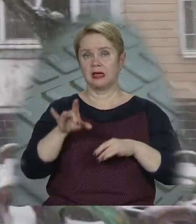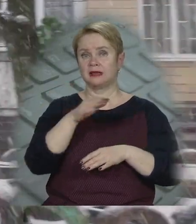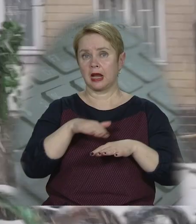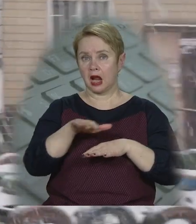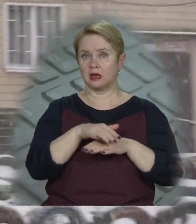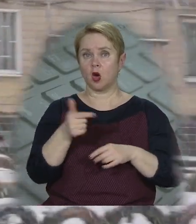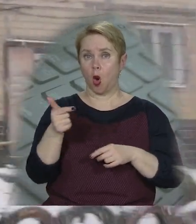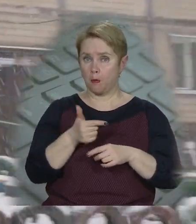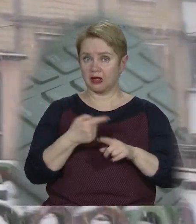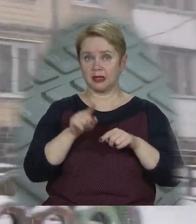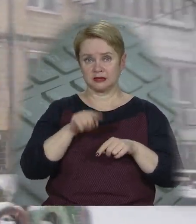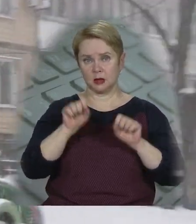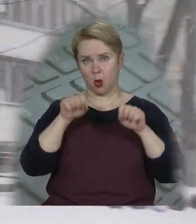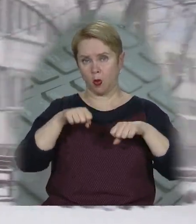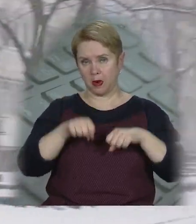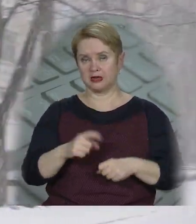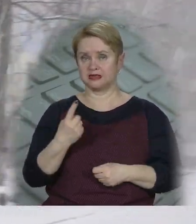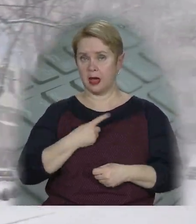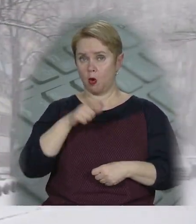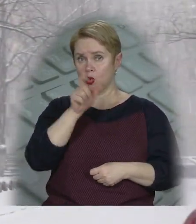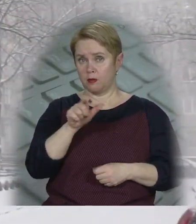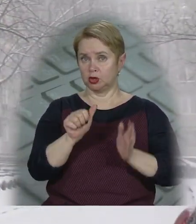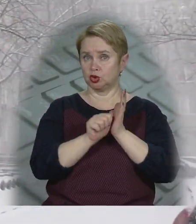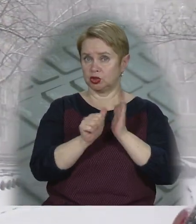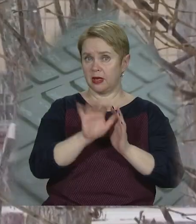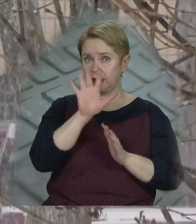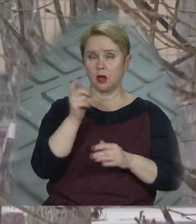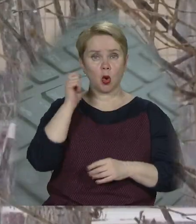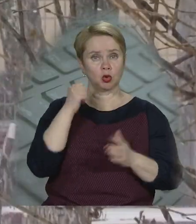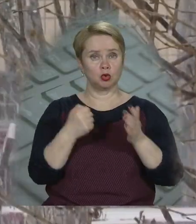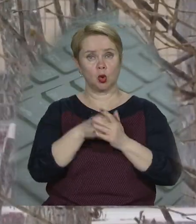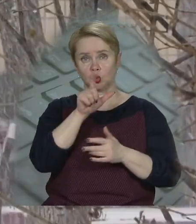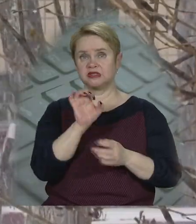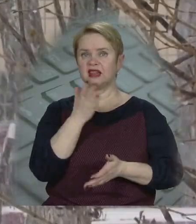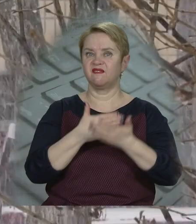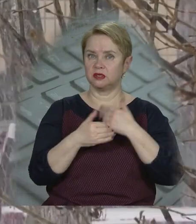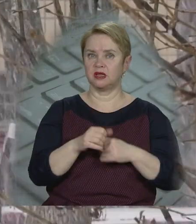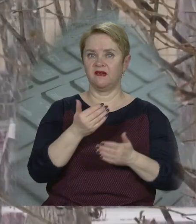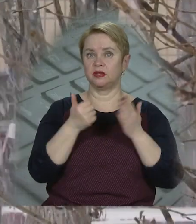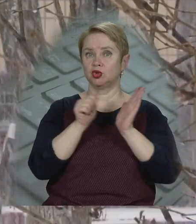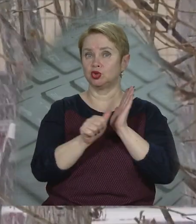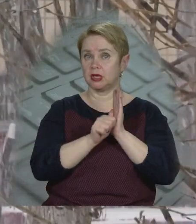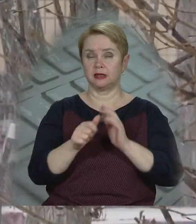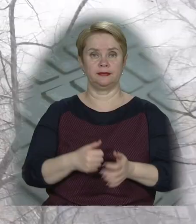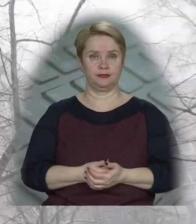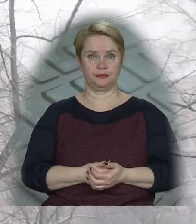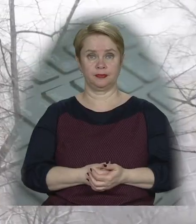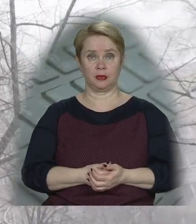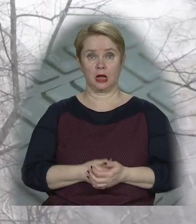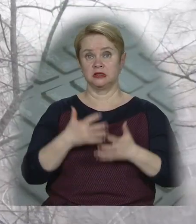міською територіальною громадою. На це мають право самотні мешканці від 65 років та люди з інвалідністю від 60.